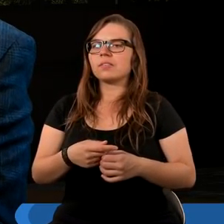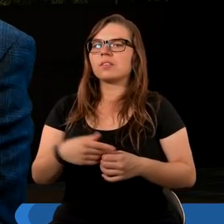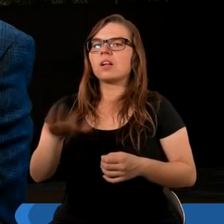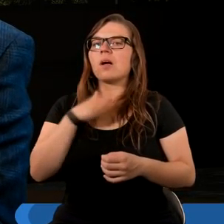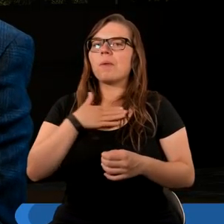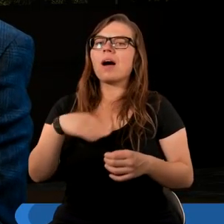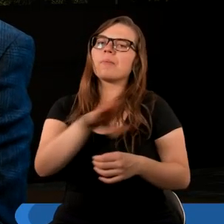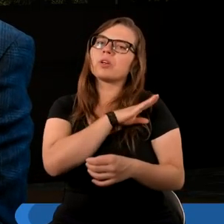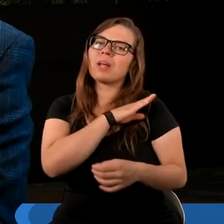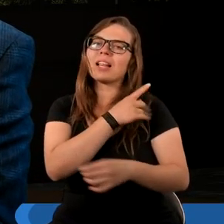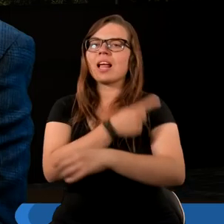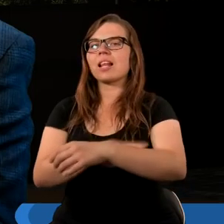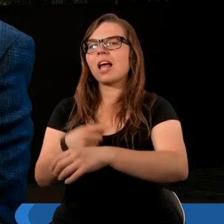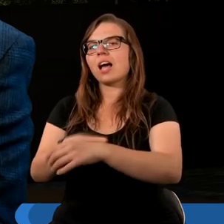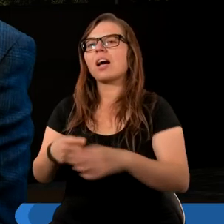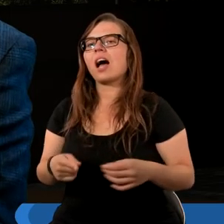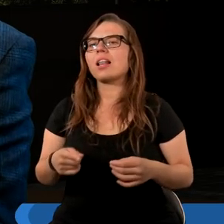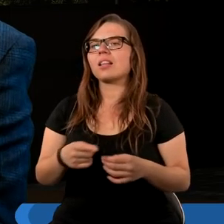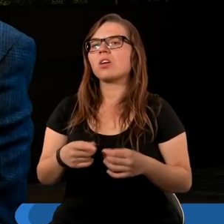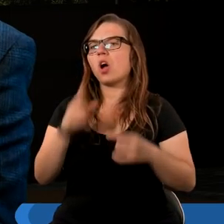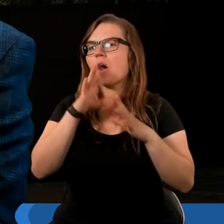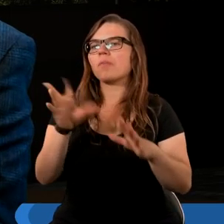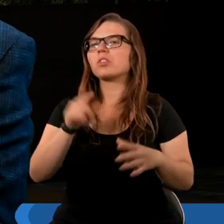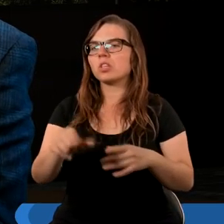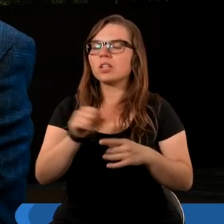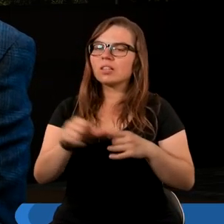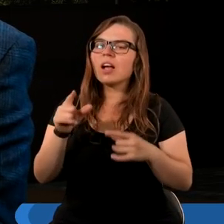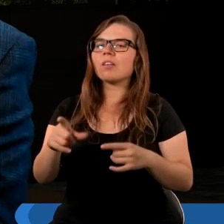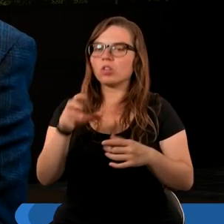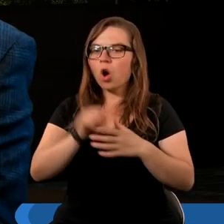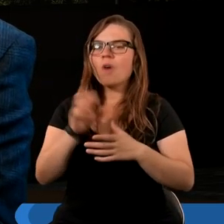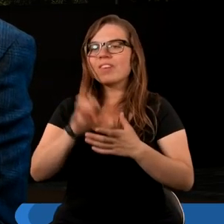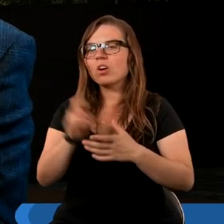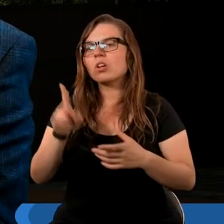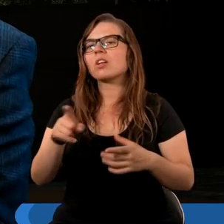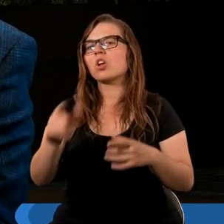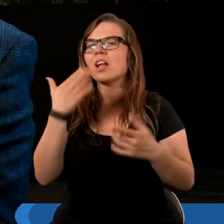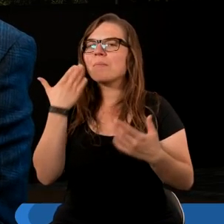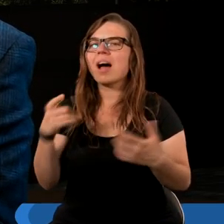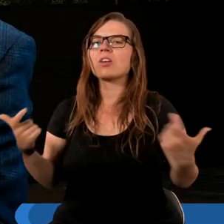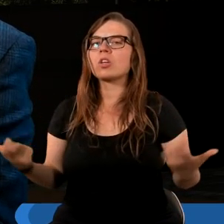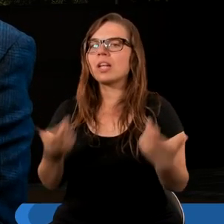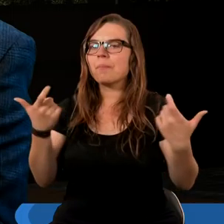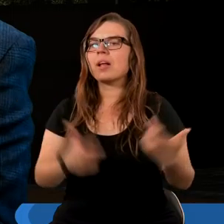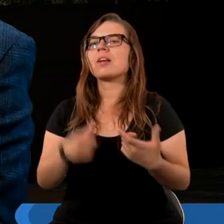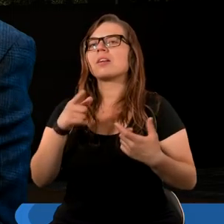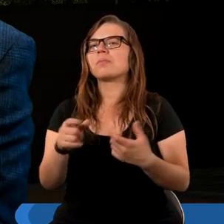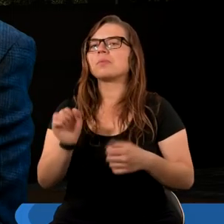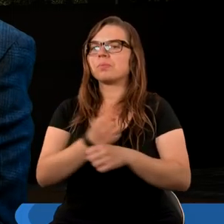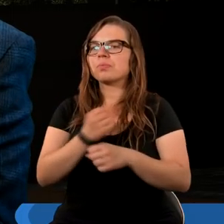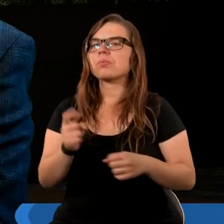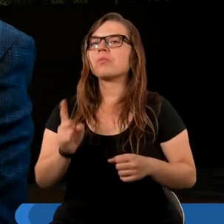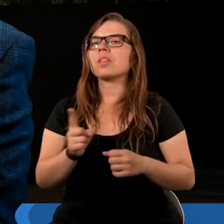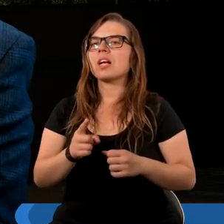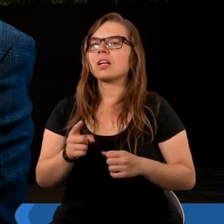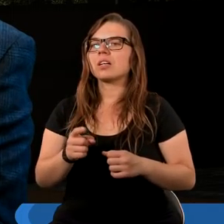Mamy śmiertelne rany, które okazują się jednak do wygojenia. Coś bardzo niebezpieczne, jakiś poważny